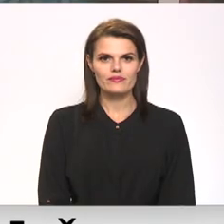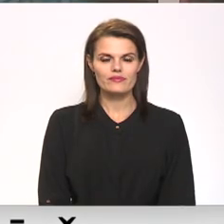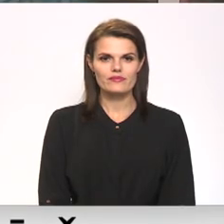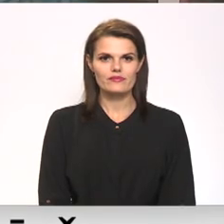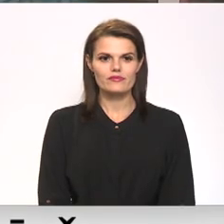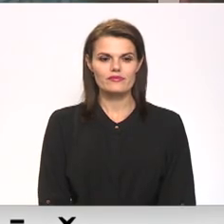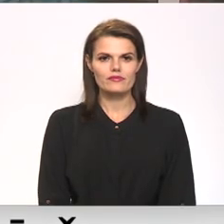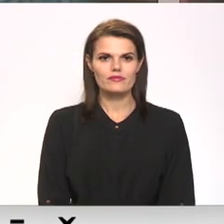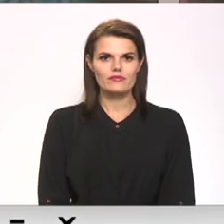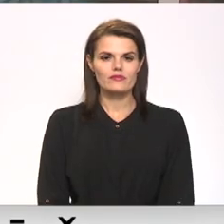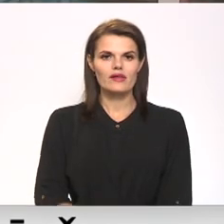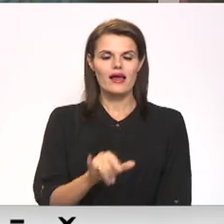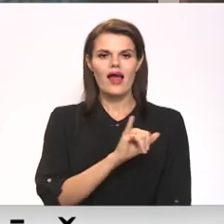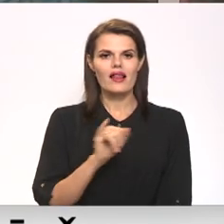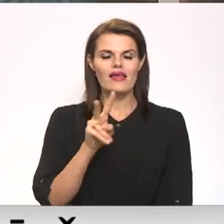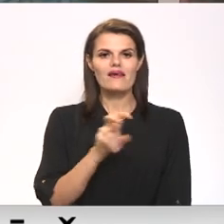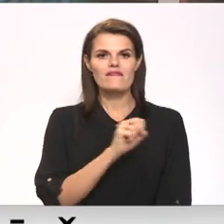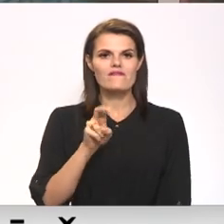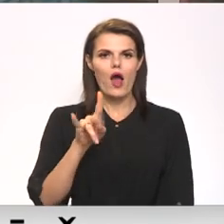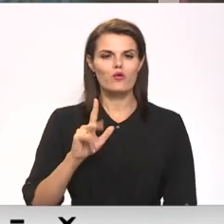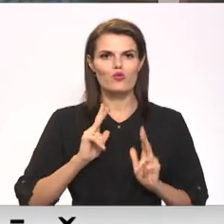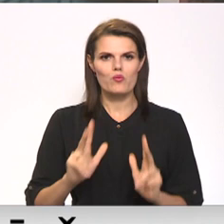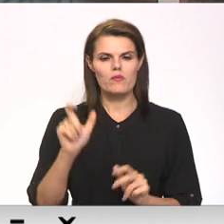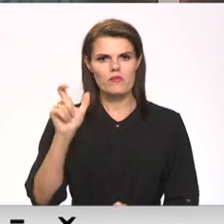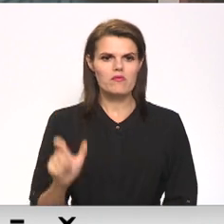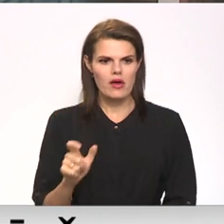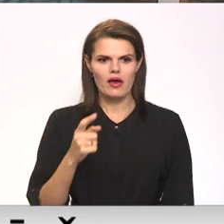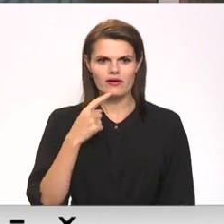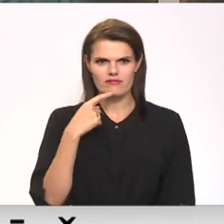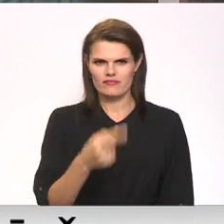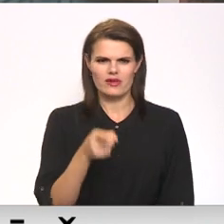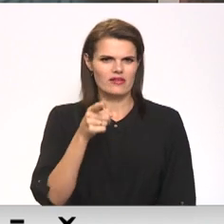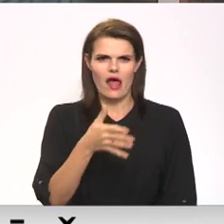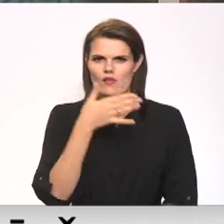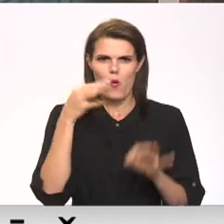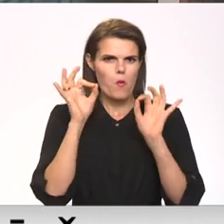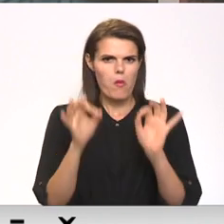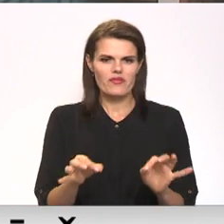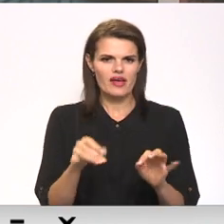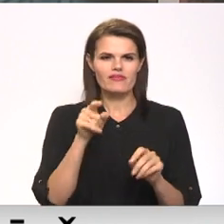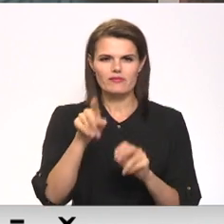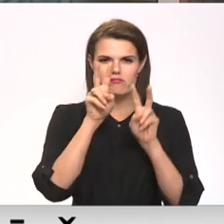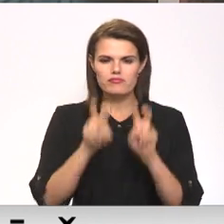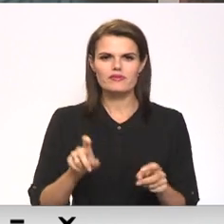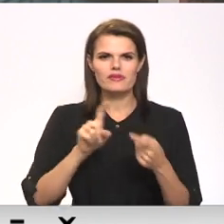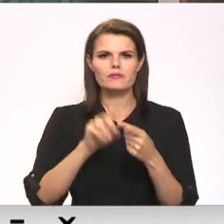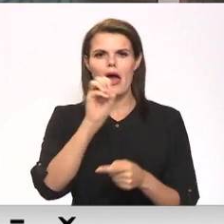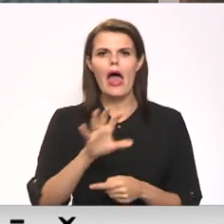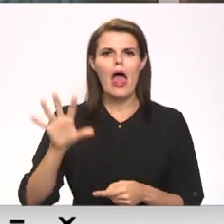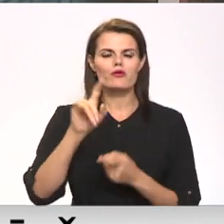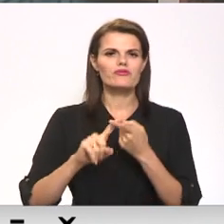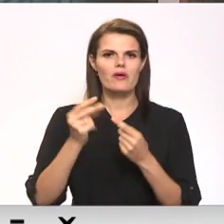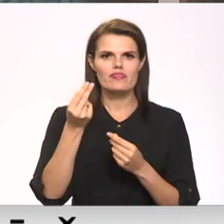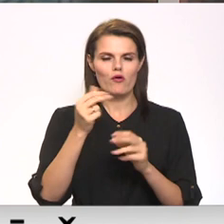Sabotāža tā Līvāna mērķis par izmeklēšanu, kurā tiek pārbaudīt iespējama Eiropas Savienības fondu līdzekļu izkrāpšana.